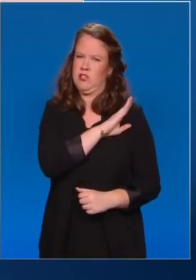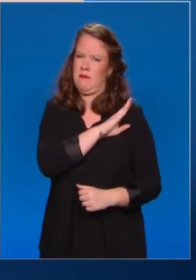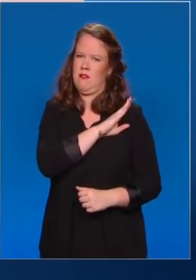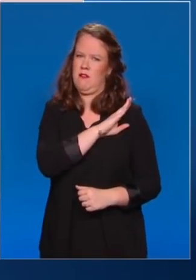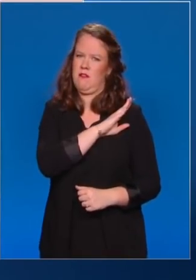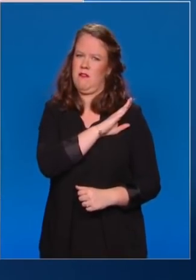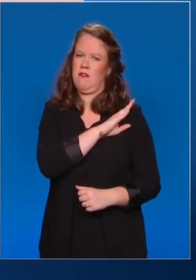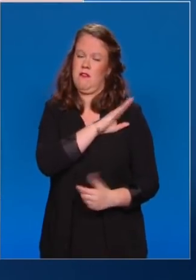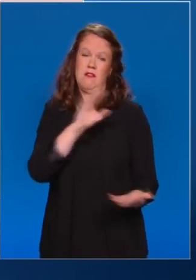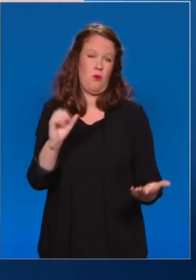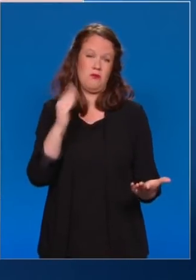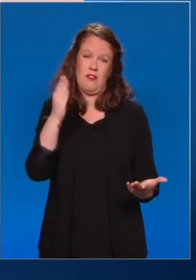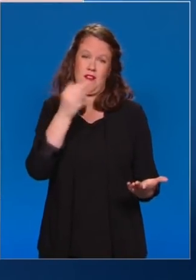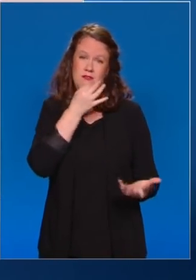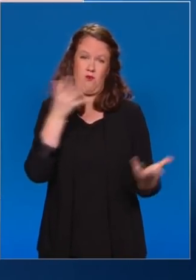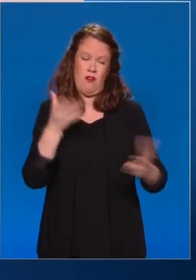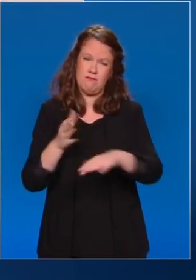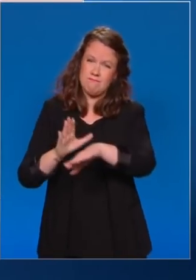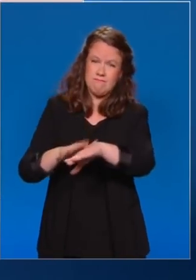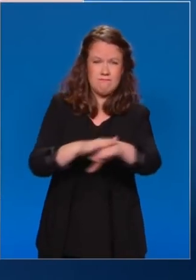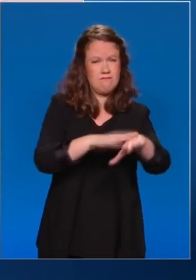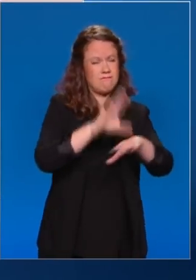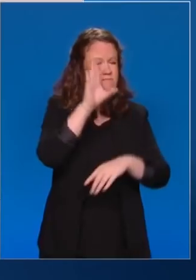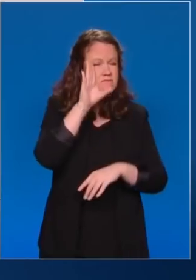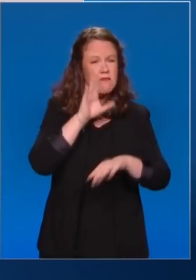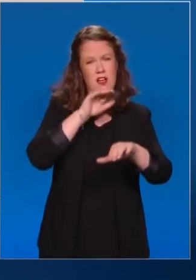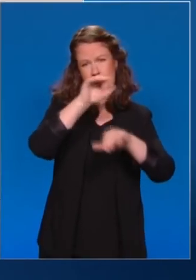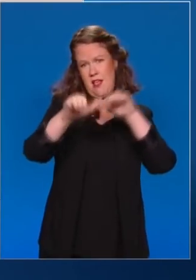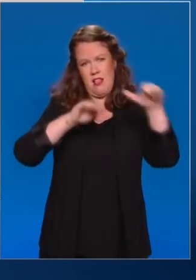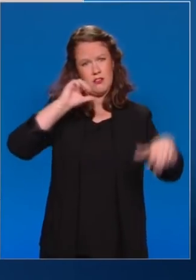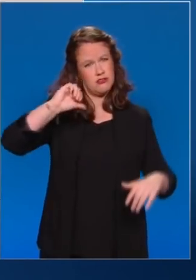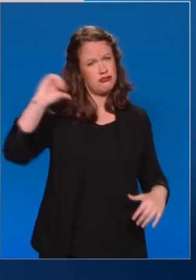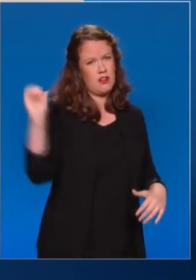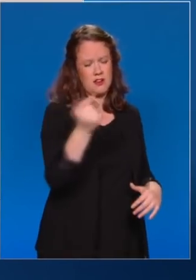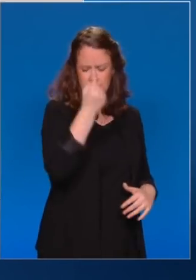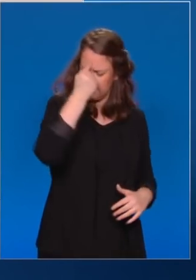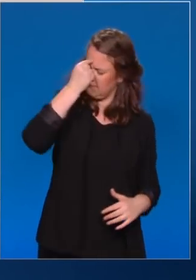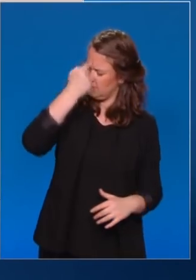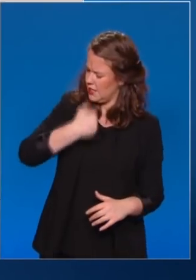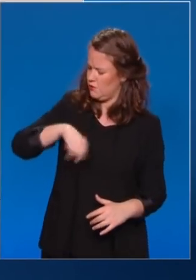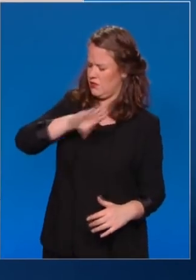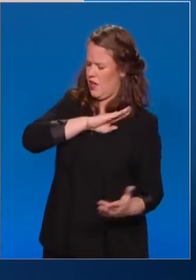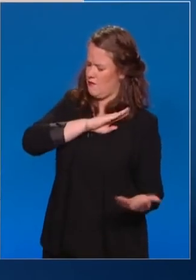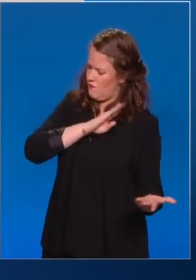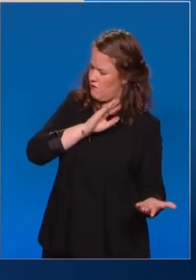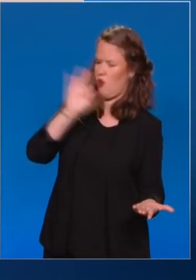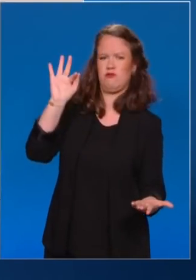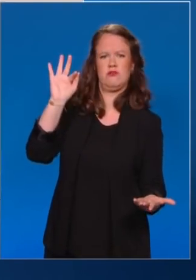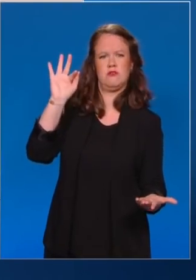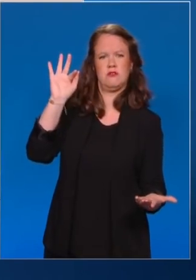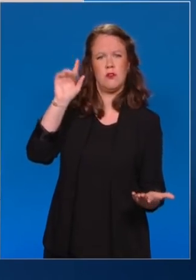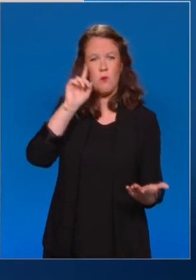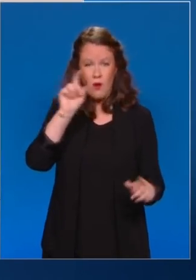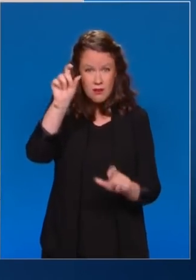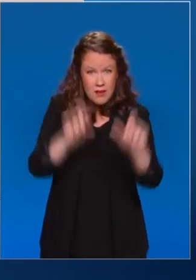Mon premier message est ainsi un appel, un appel à l'esprit de responsabilité des 6 millions d'entre vous qui n'ont encore